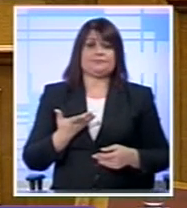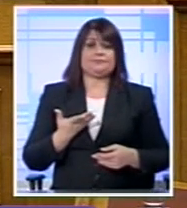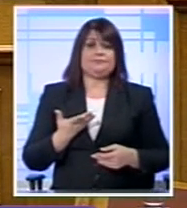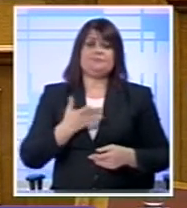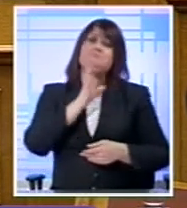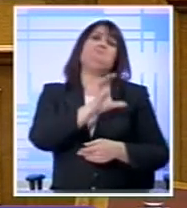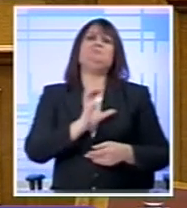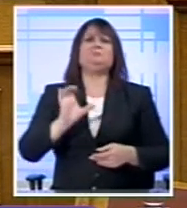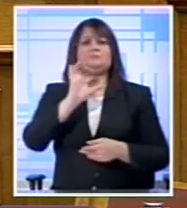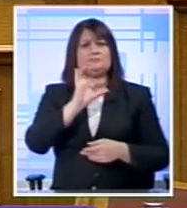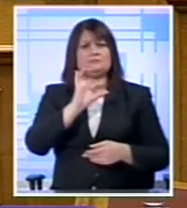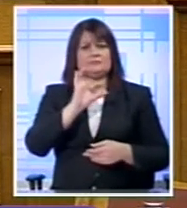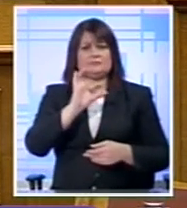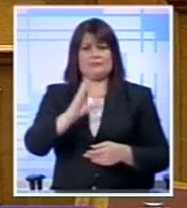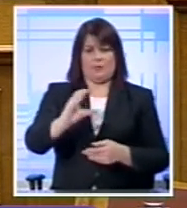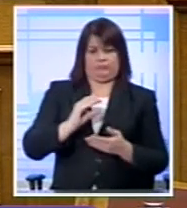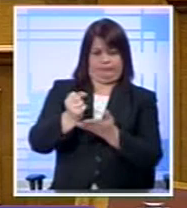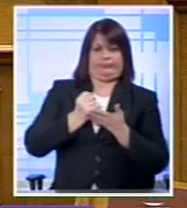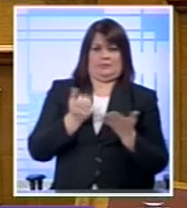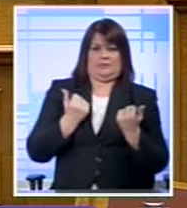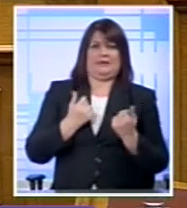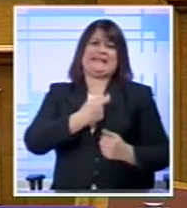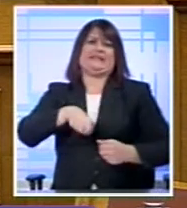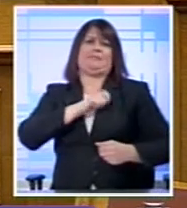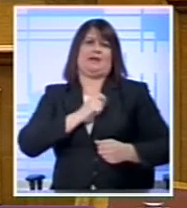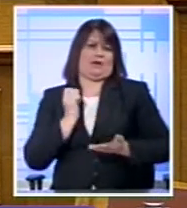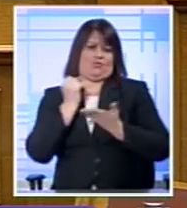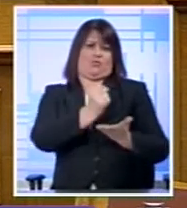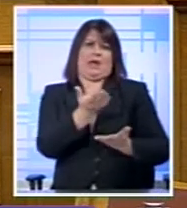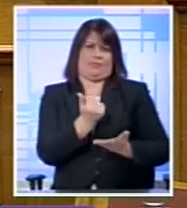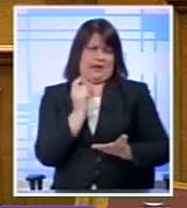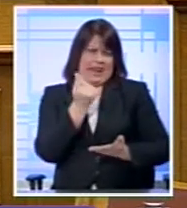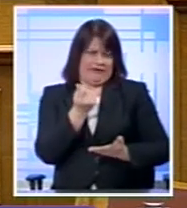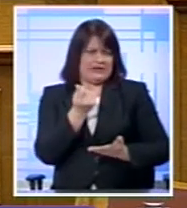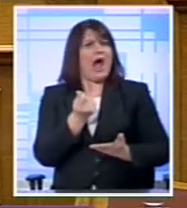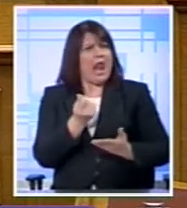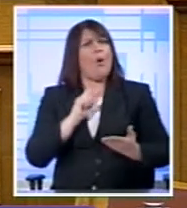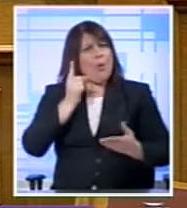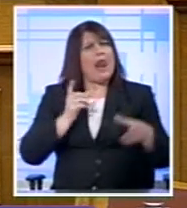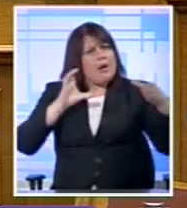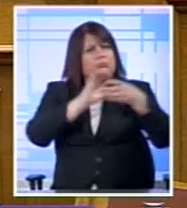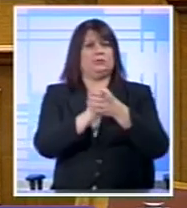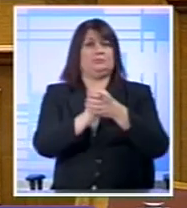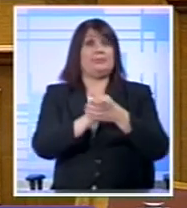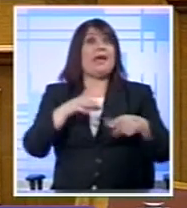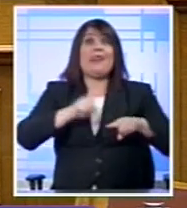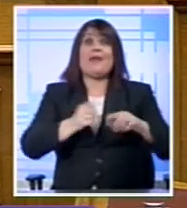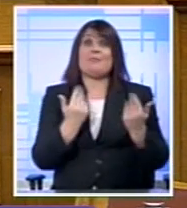έχουν τα πακέτα Τα λεγόμενα στήριξης όπως είναι η Ισπανία Αυτό όμως έλειπε στη χώρα μας